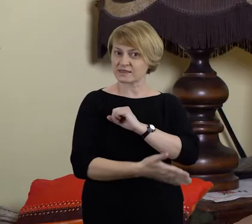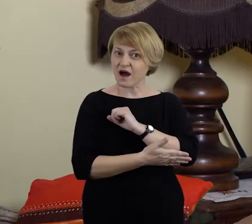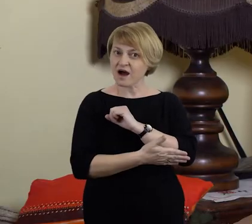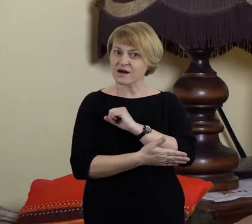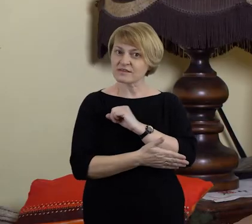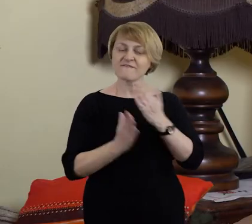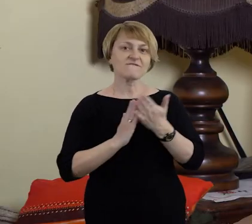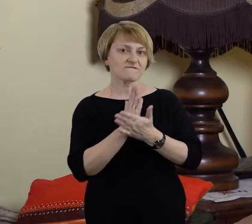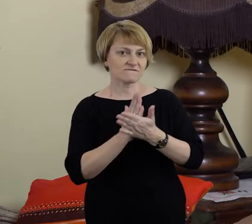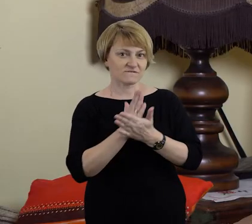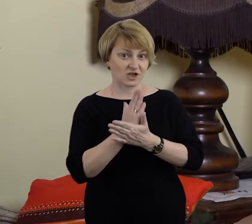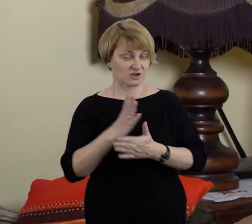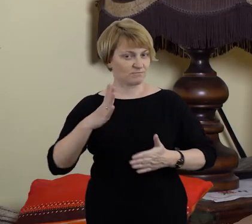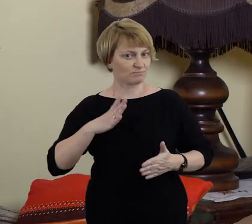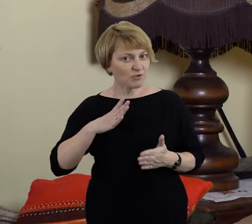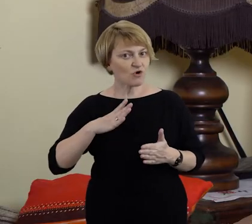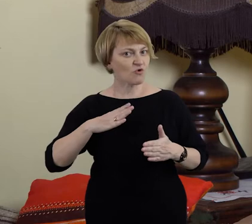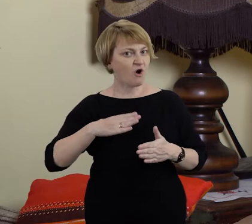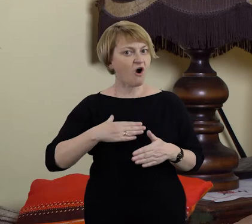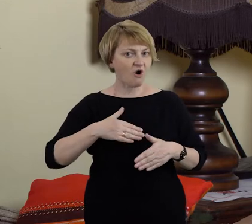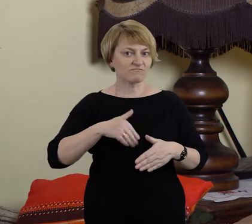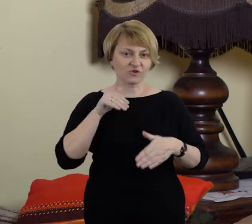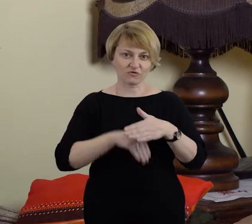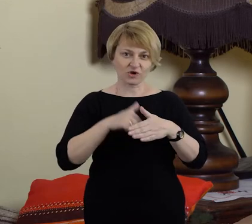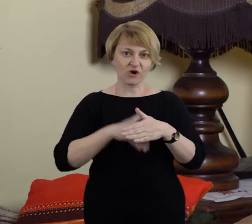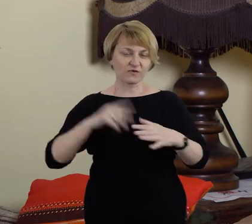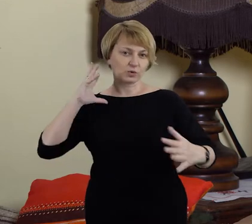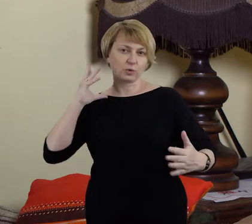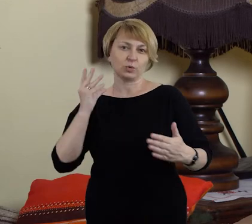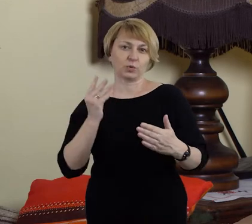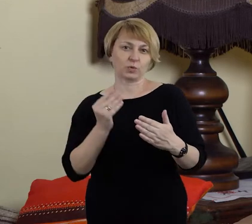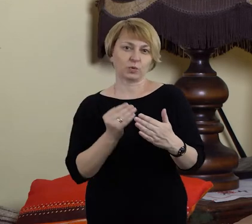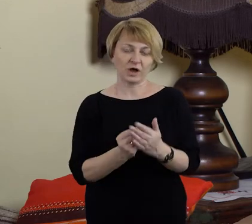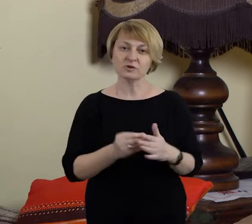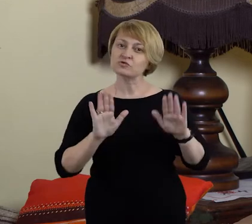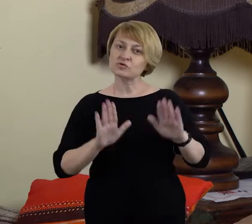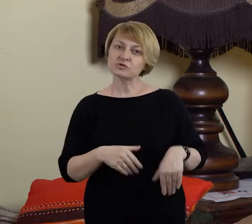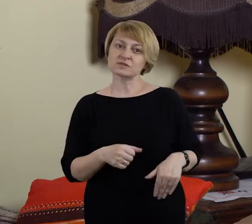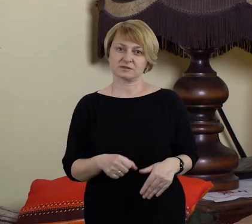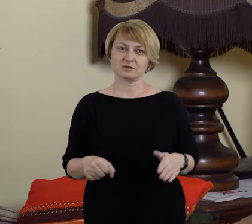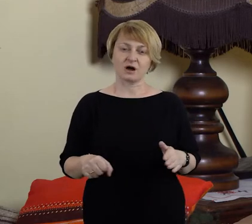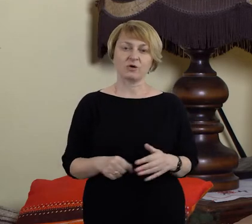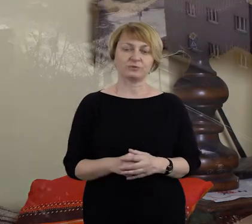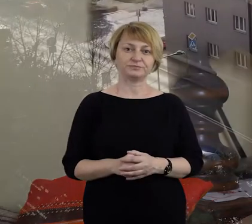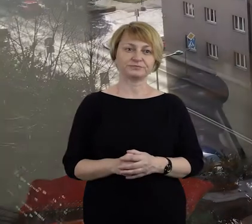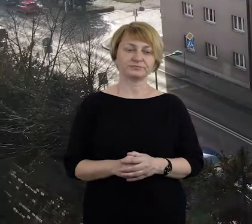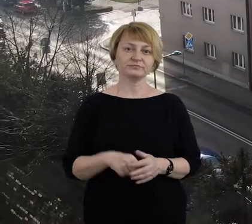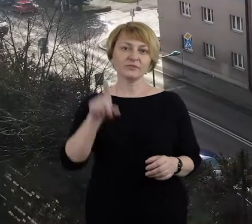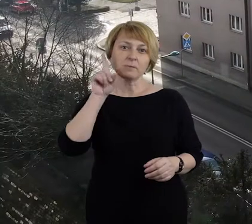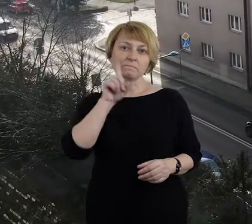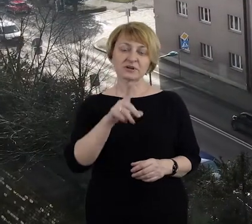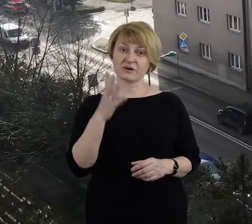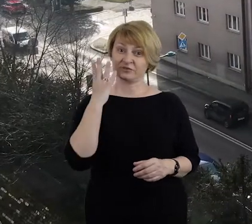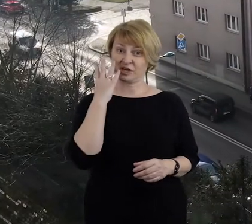wierność temu, jak się było wychowanym, to pozostało i pozostało dosyć silnym.